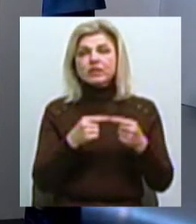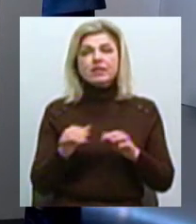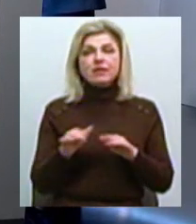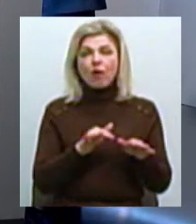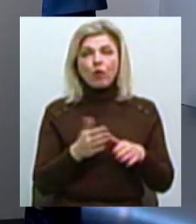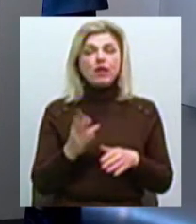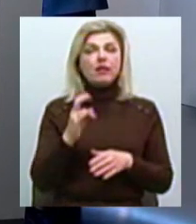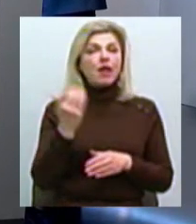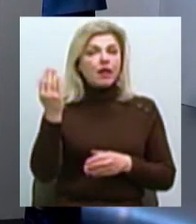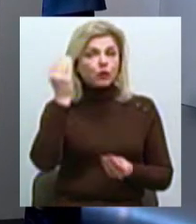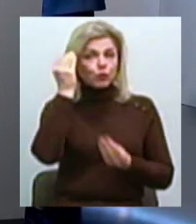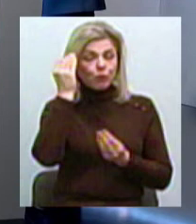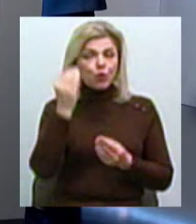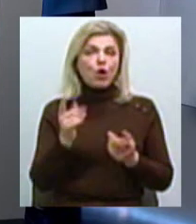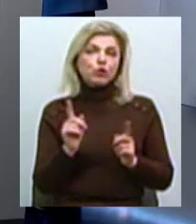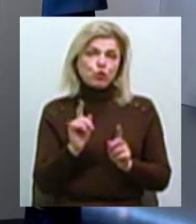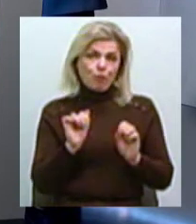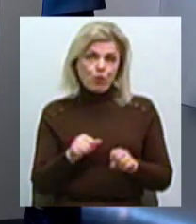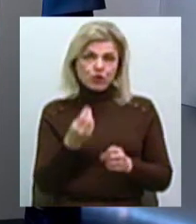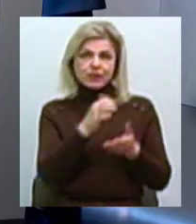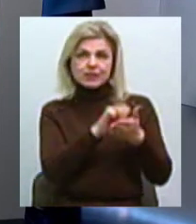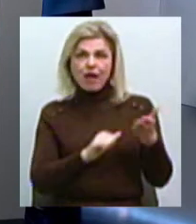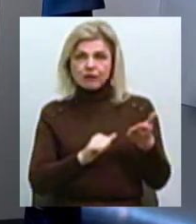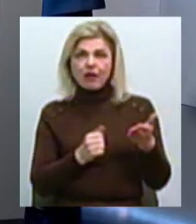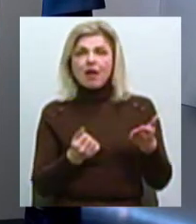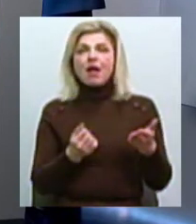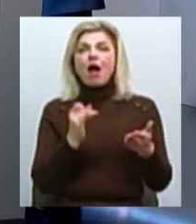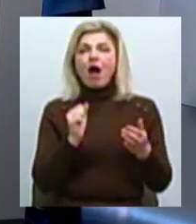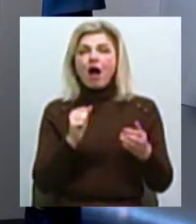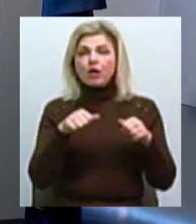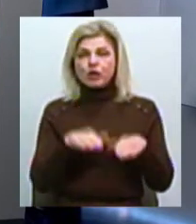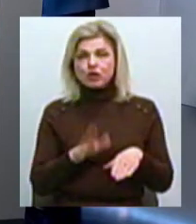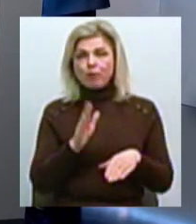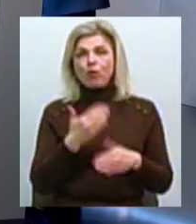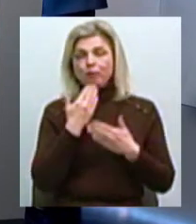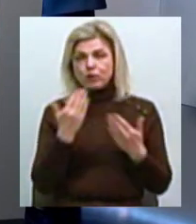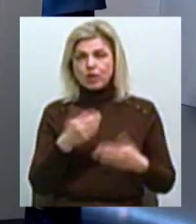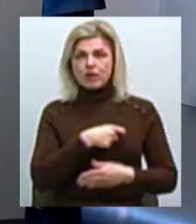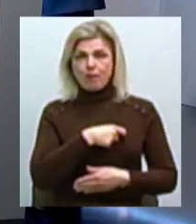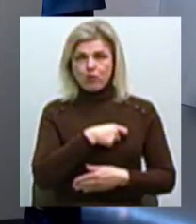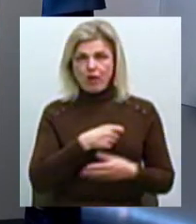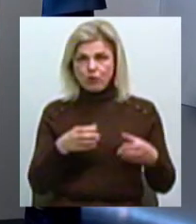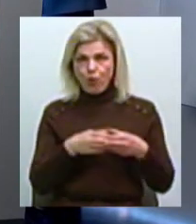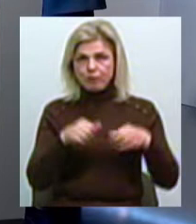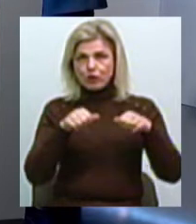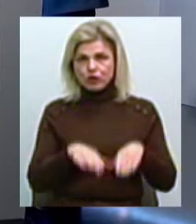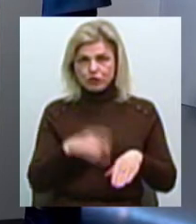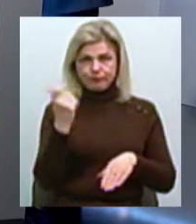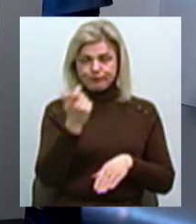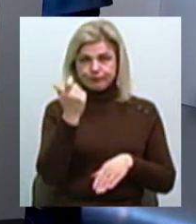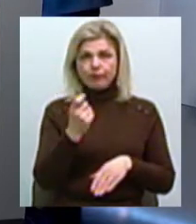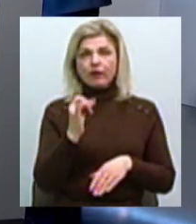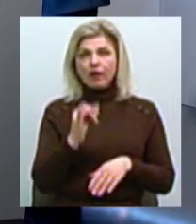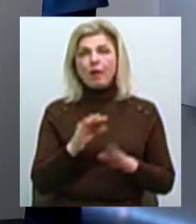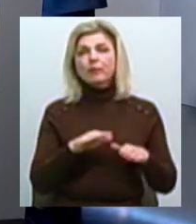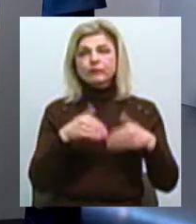яких, на їх думку, вони можуть зняти кошти Але вирішувати буде остаточний депутатський корпус і голосуючи за ці